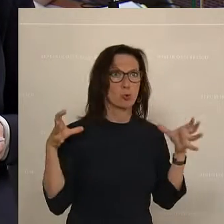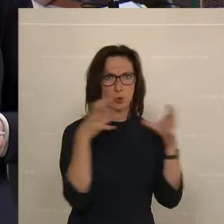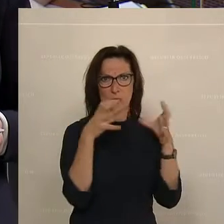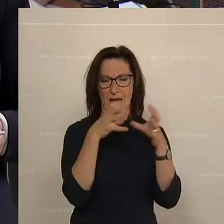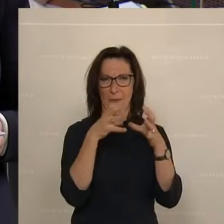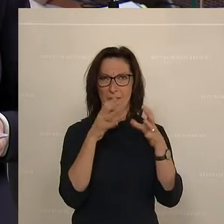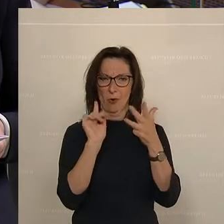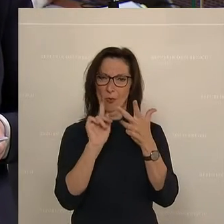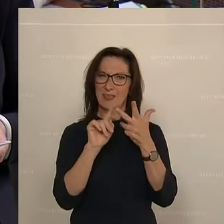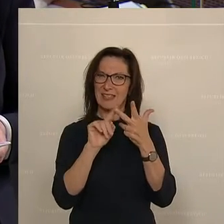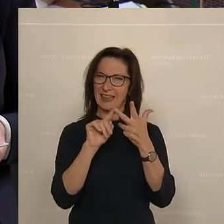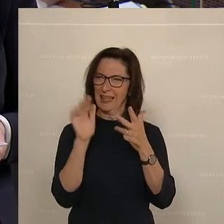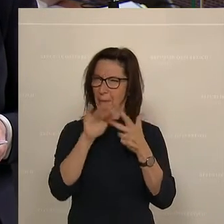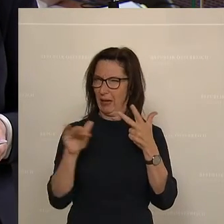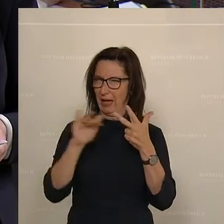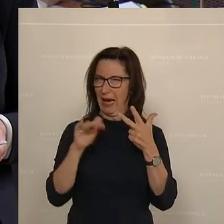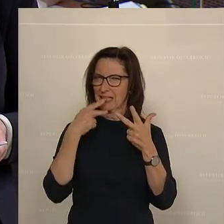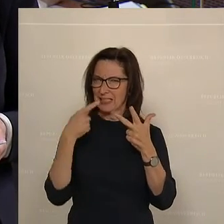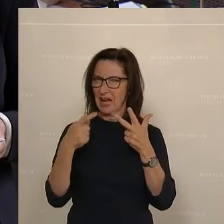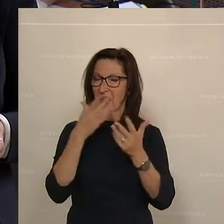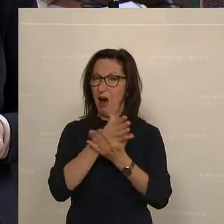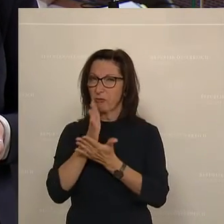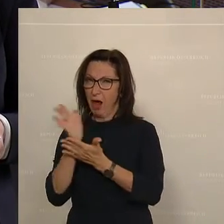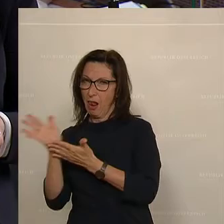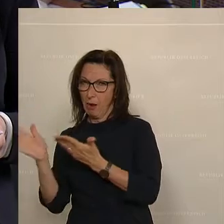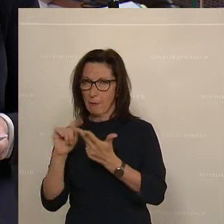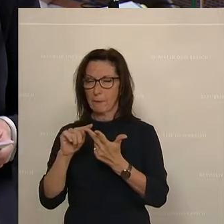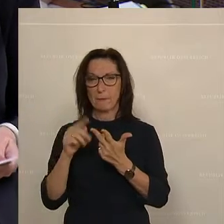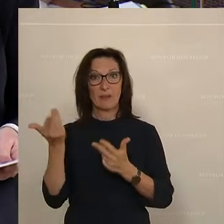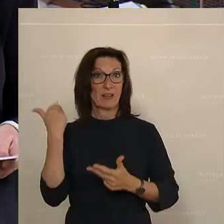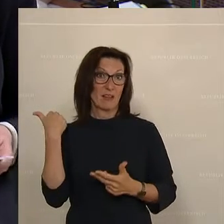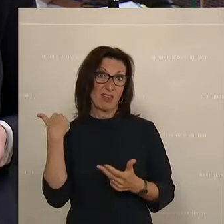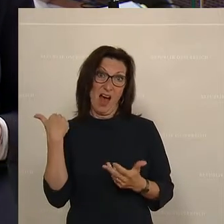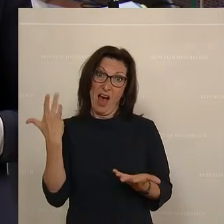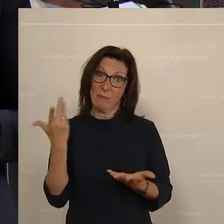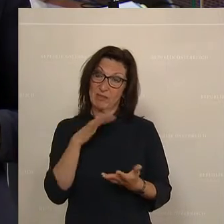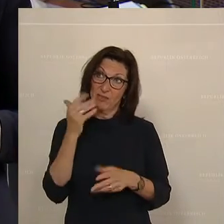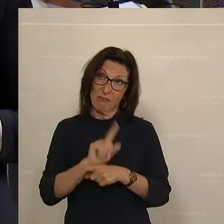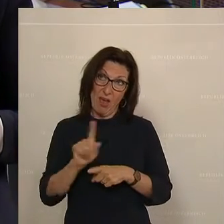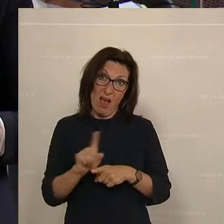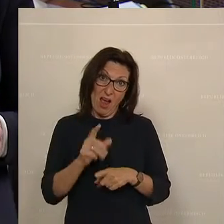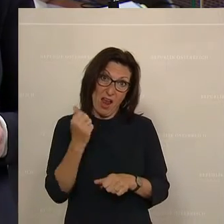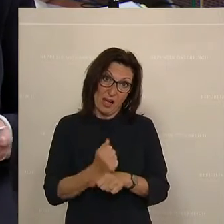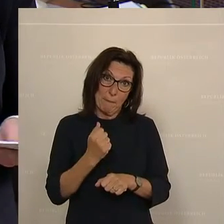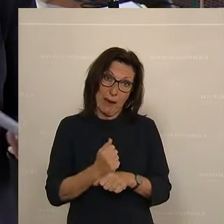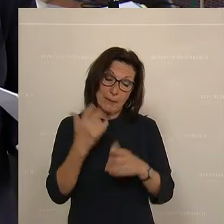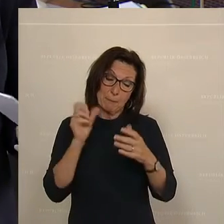Diversifizierung sind die Fehler der Vergangenheit besonders zu spüren. Das müssen wir jetzt besser machen.